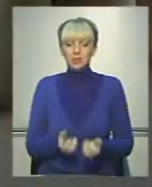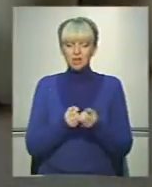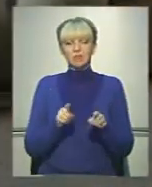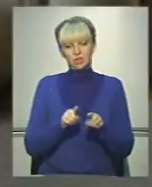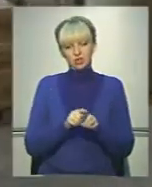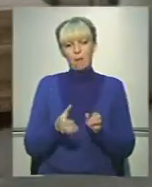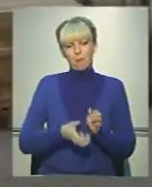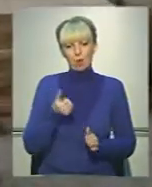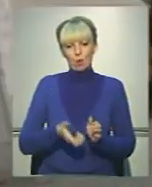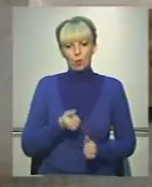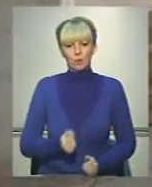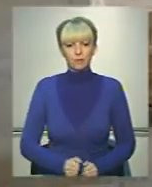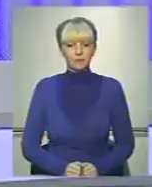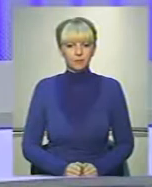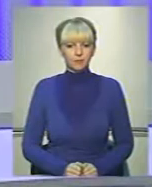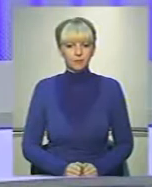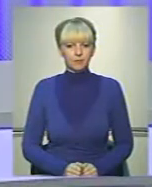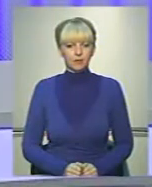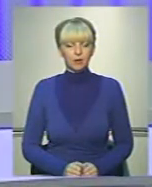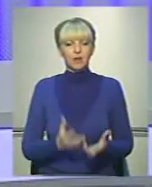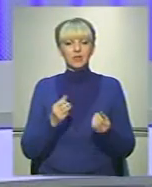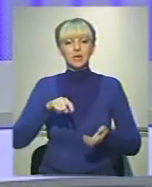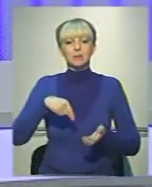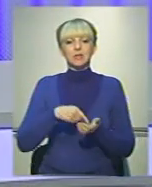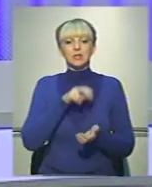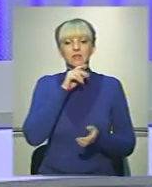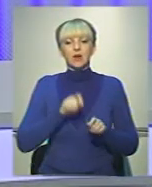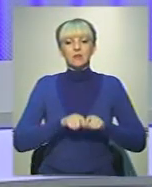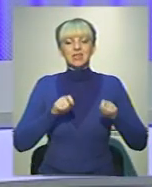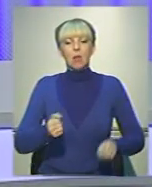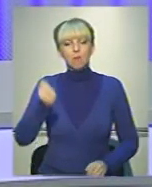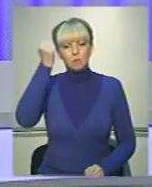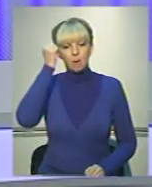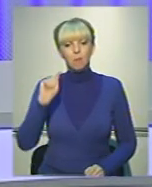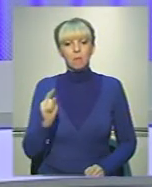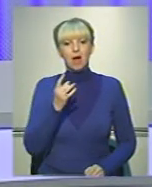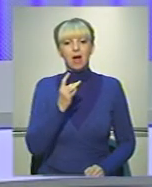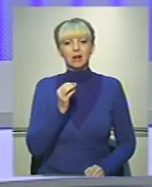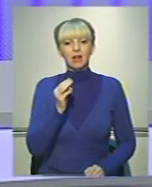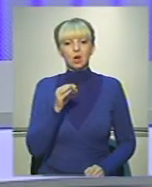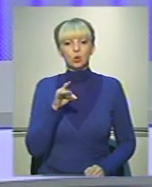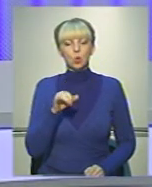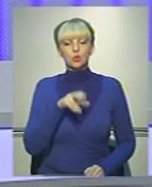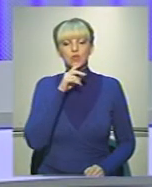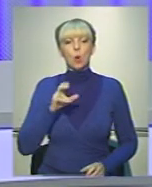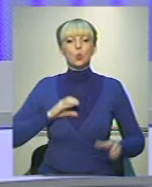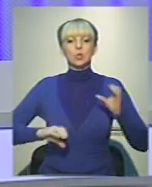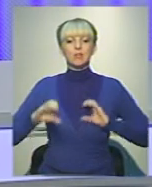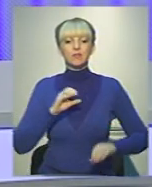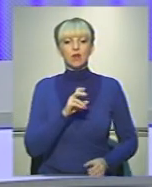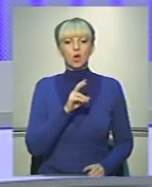все ж бракує. У День міста у Чернівцях відкрили пам'ятник першому ректору Чернівецького університету